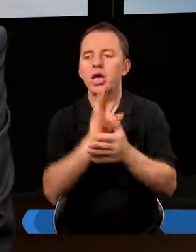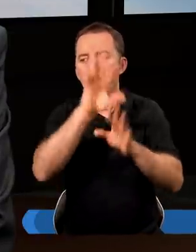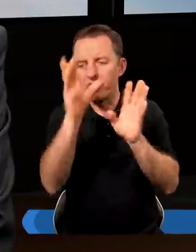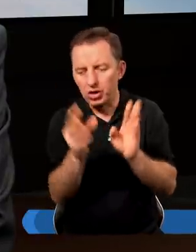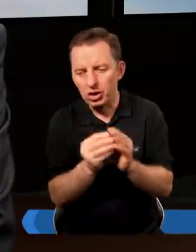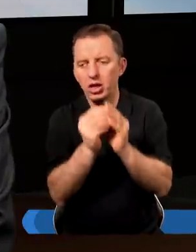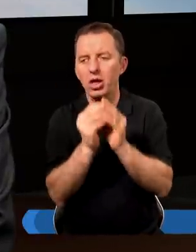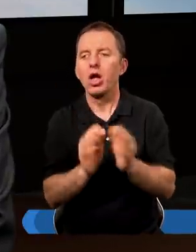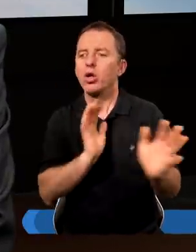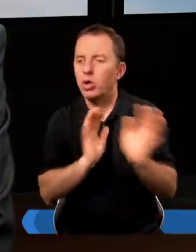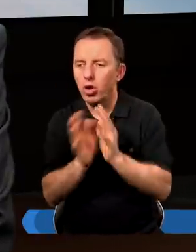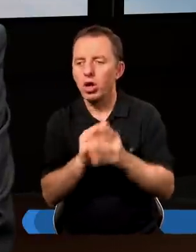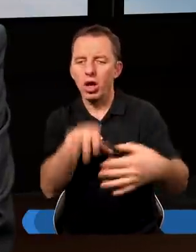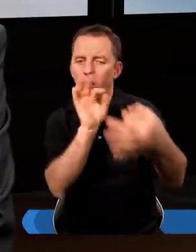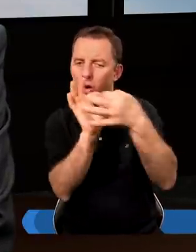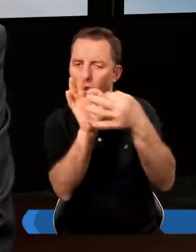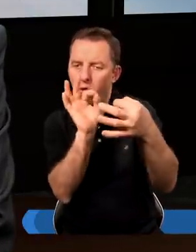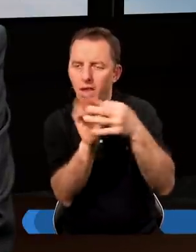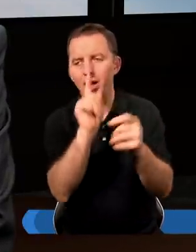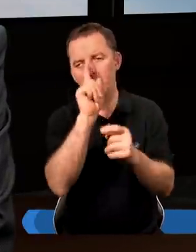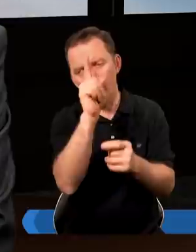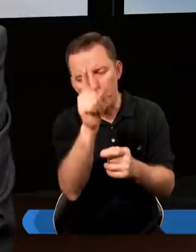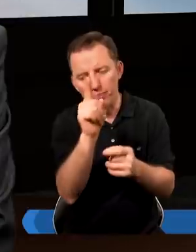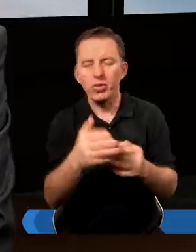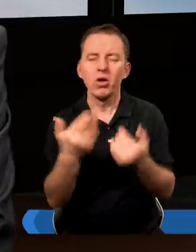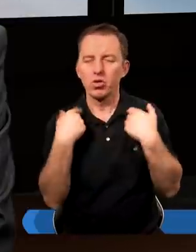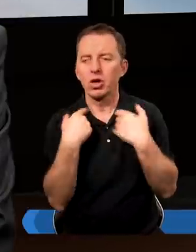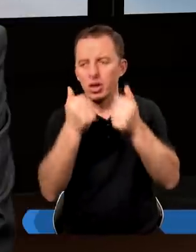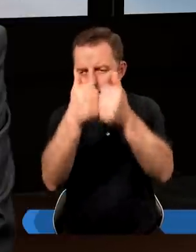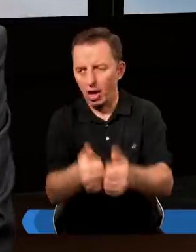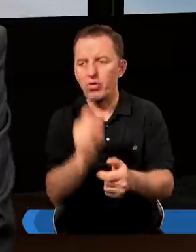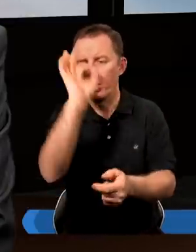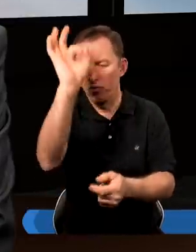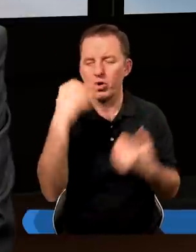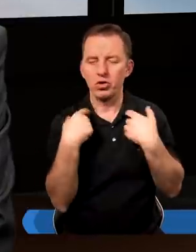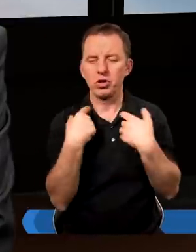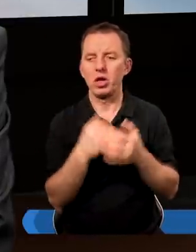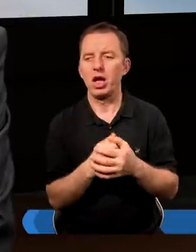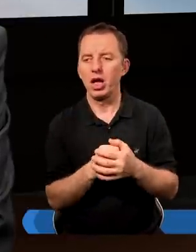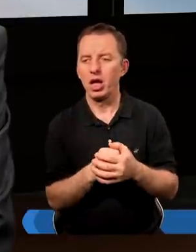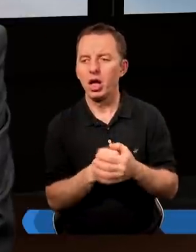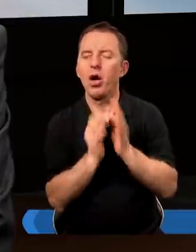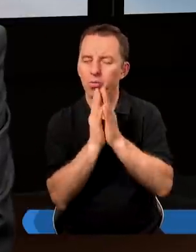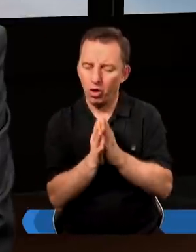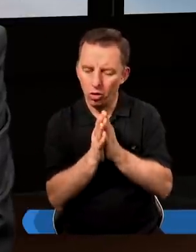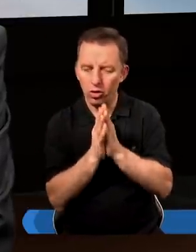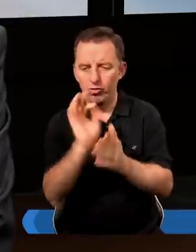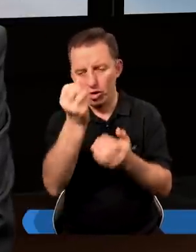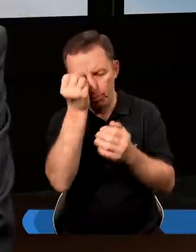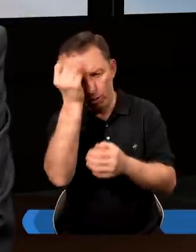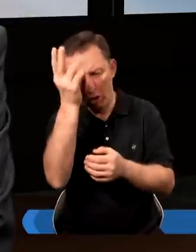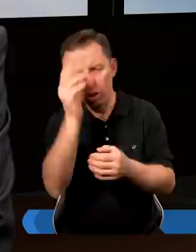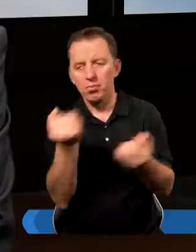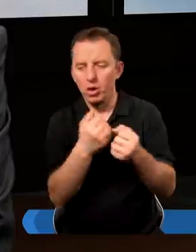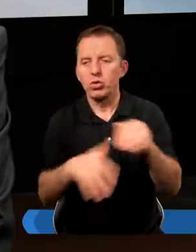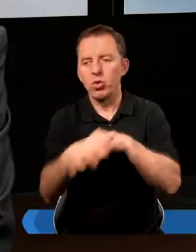wszystkim troszczyli się o relację z Tobą, o to, abyśmy na pierwszym miejscu stawiali Twoje królestwo. Prosimy Ciebie o